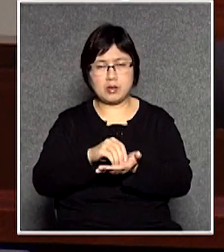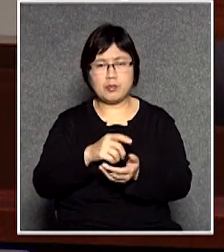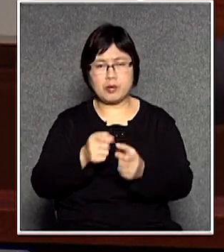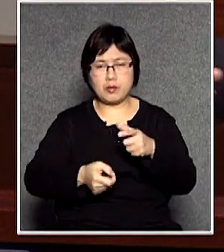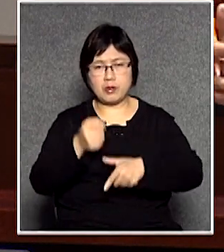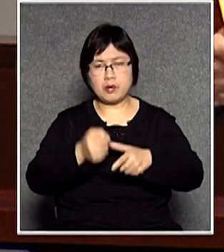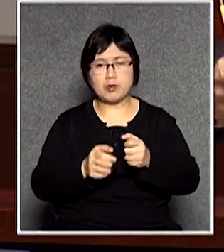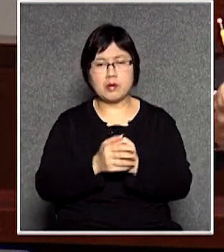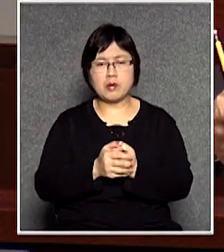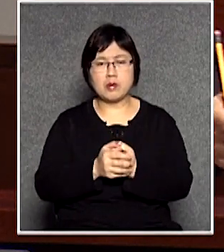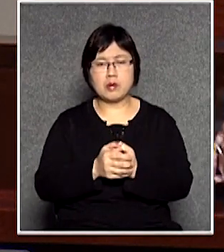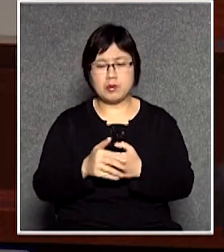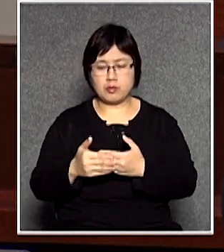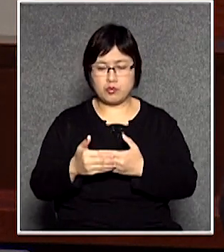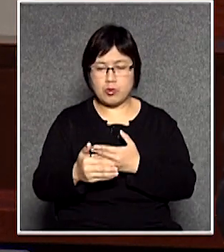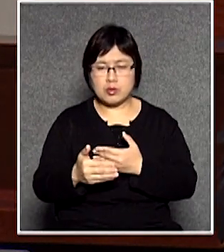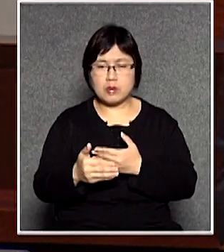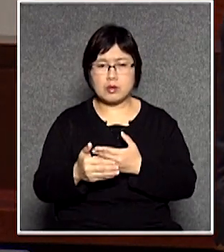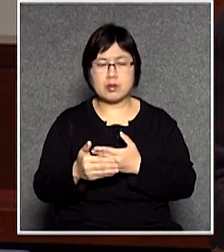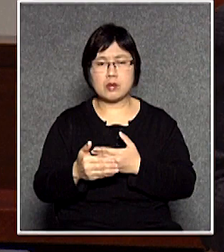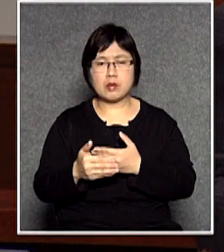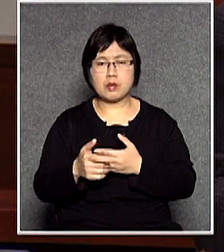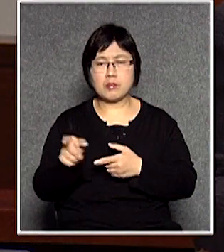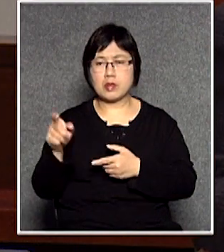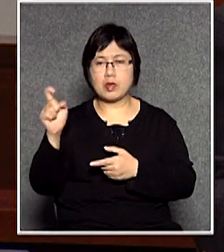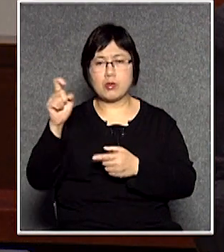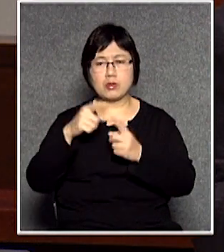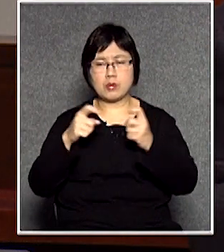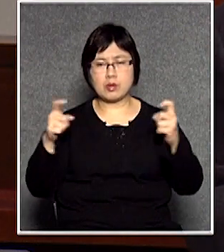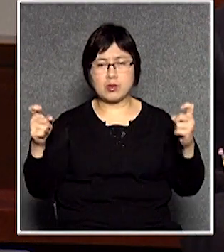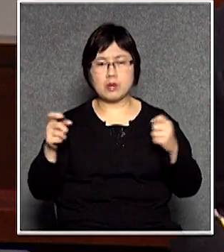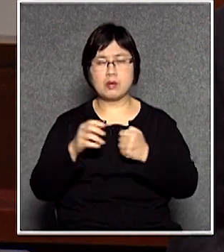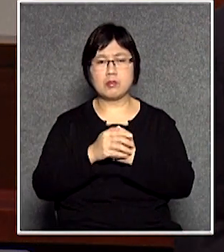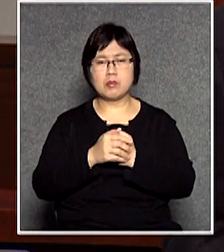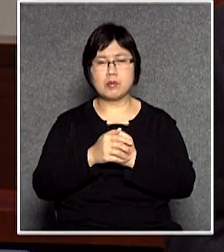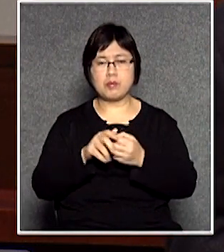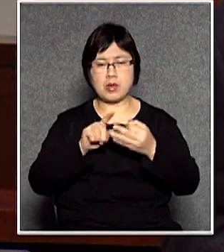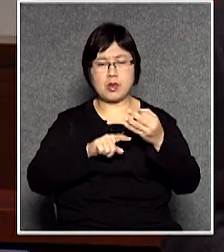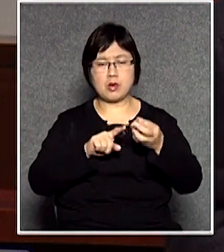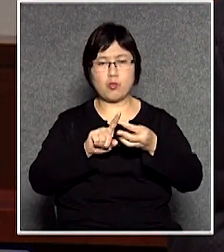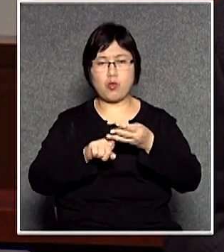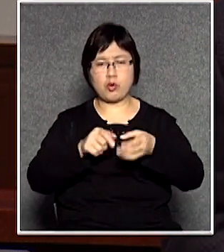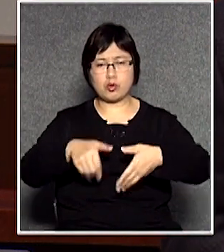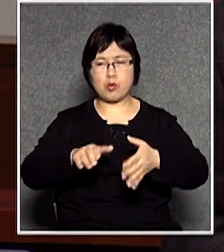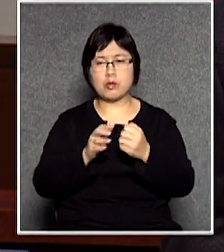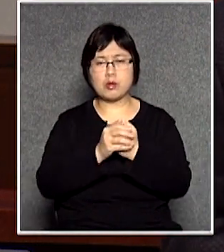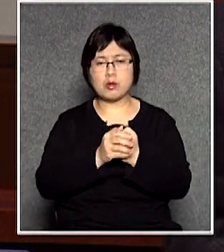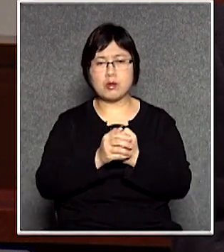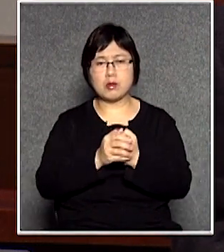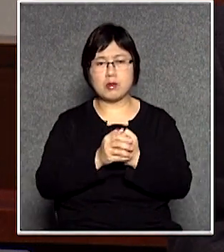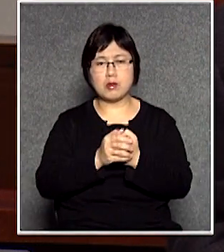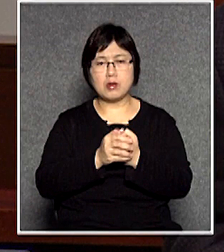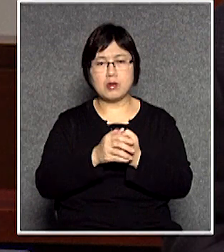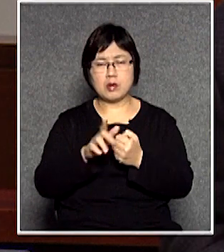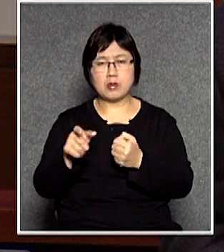他擺出一點點譬你去九雄城在喉煌道那條街主要是